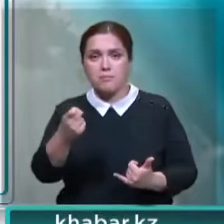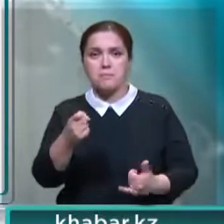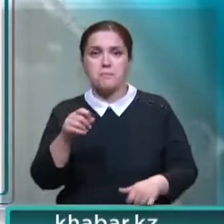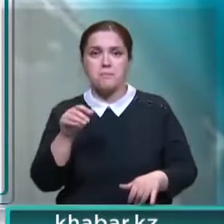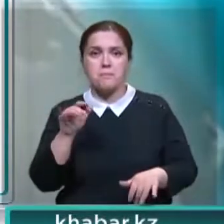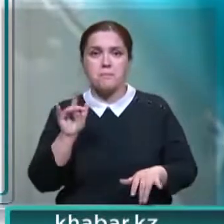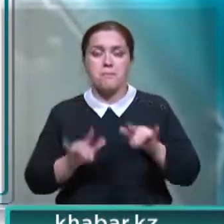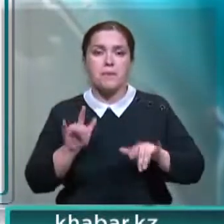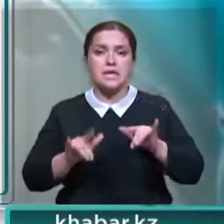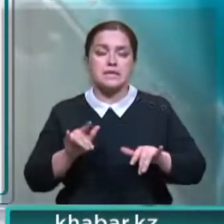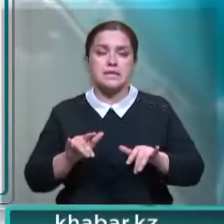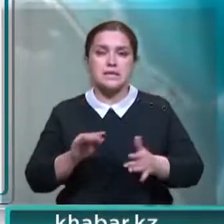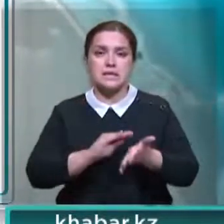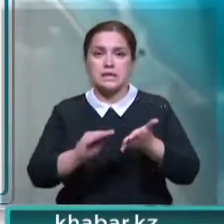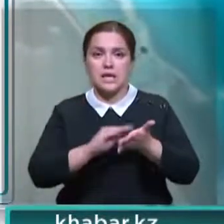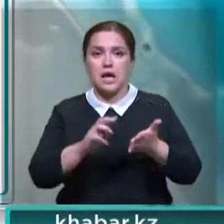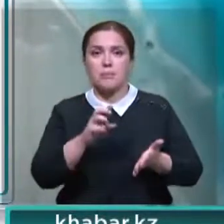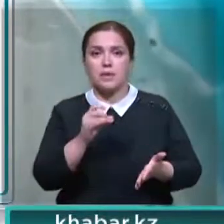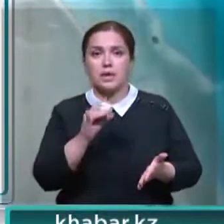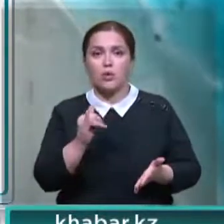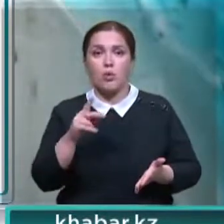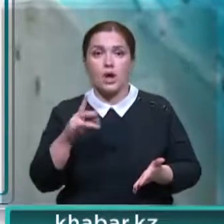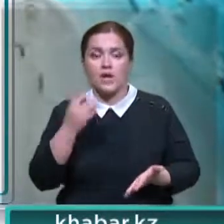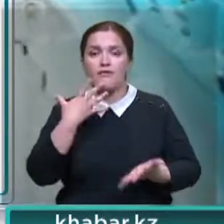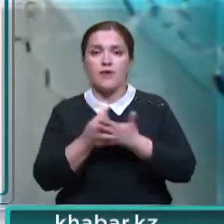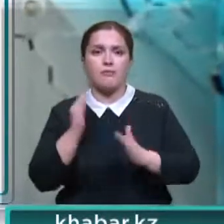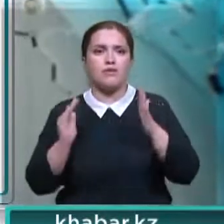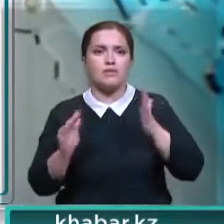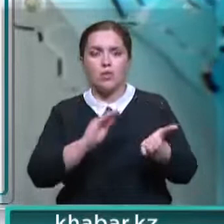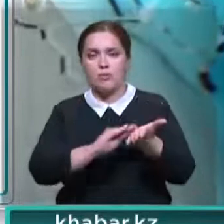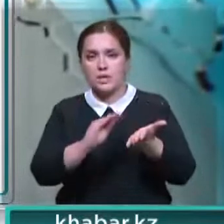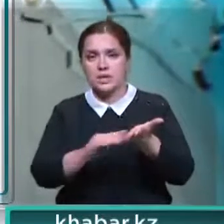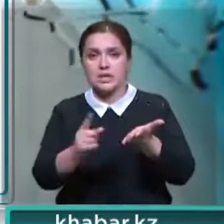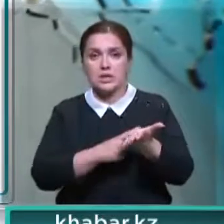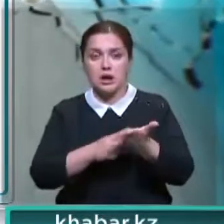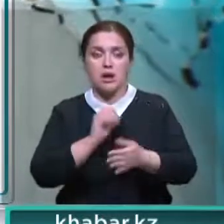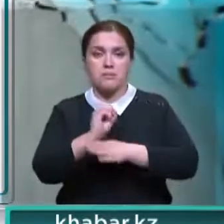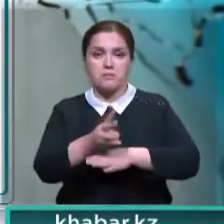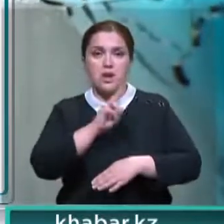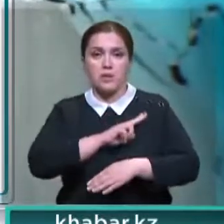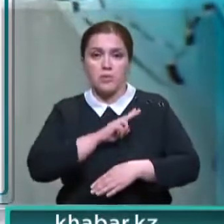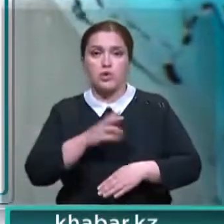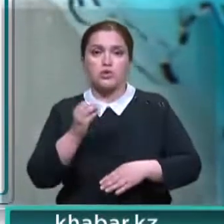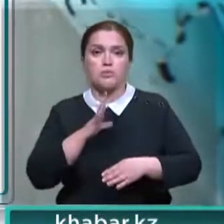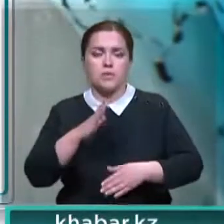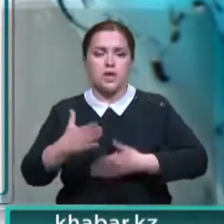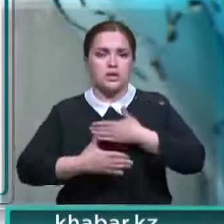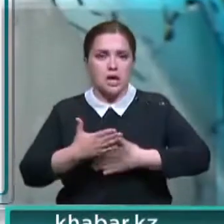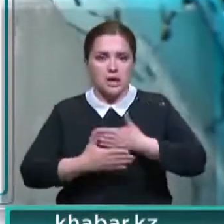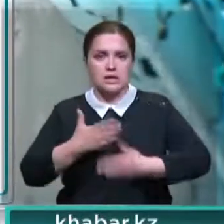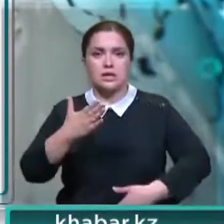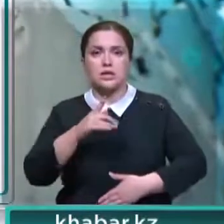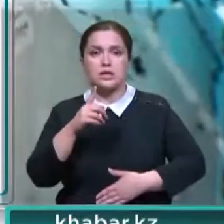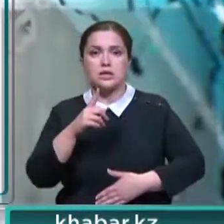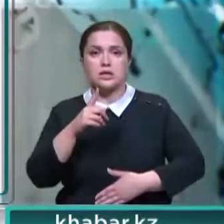президента Берик Вали. Он написал на своей странице в Фейсбуке, что помимо освобождения от должностей, ещё ряд чиновников понесли дисциплинарные